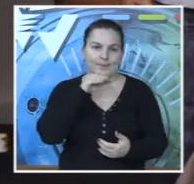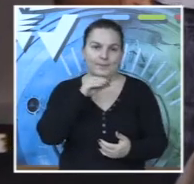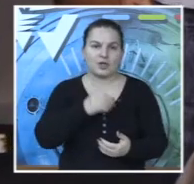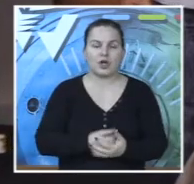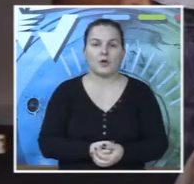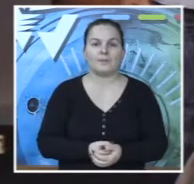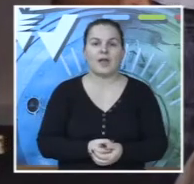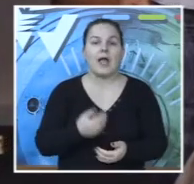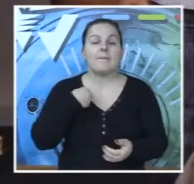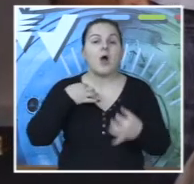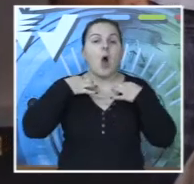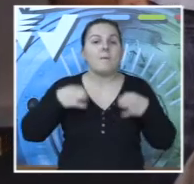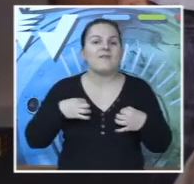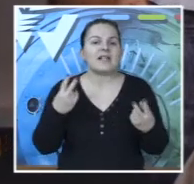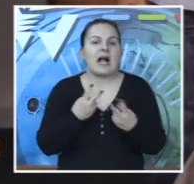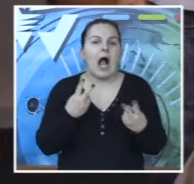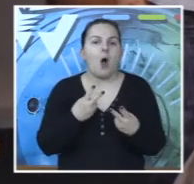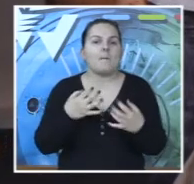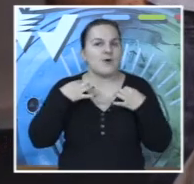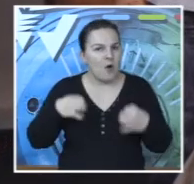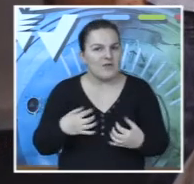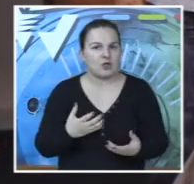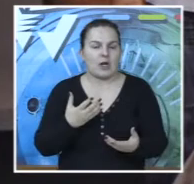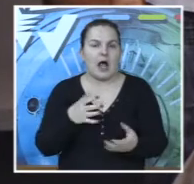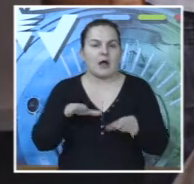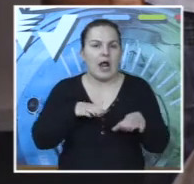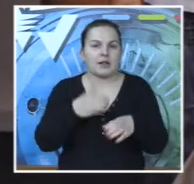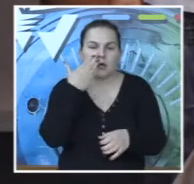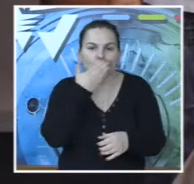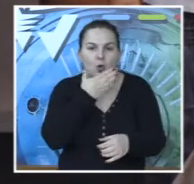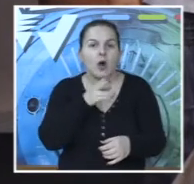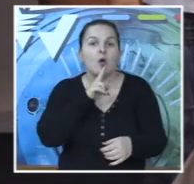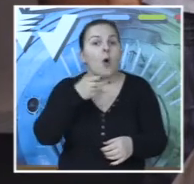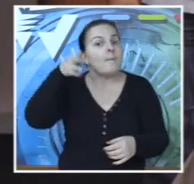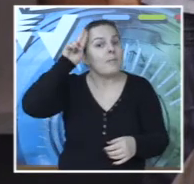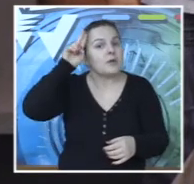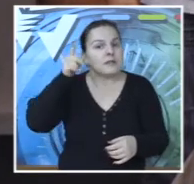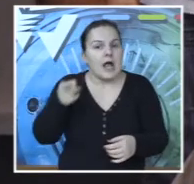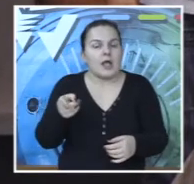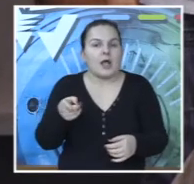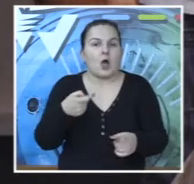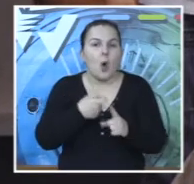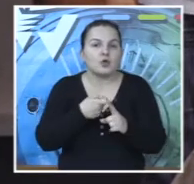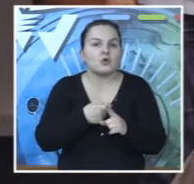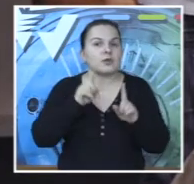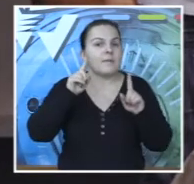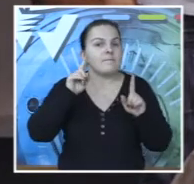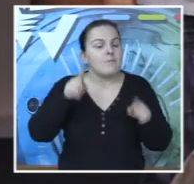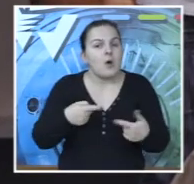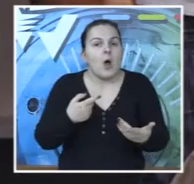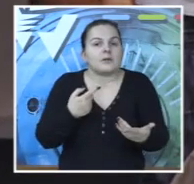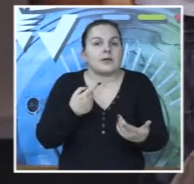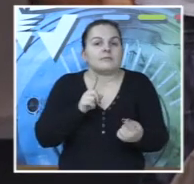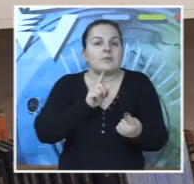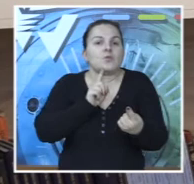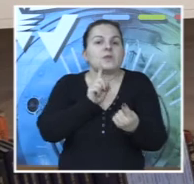Ono što je bilo negde moja obaveza kao profesora, kao prosvetnog radnika, kao neko koji je upoznao Kostu, da pokušam da mu izađem u